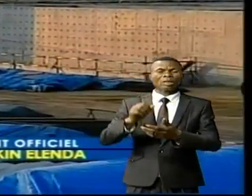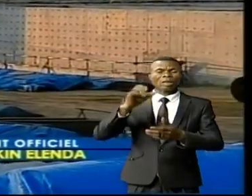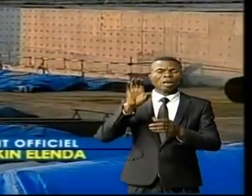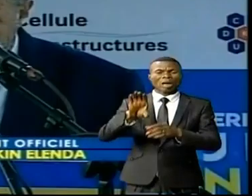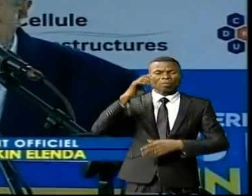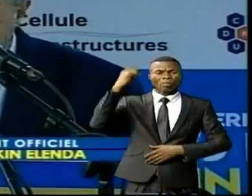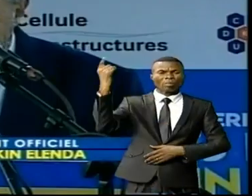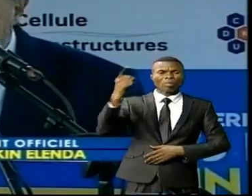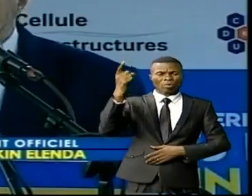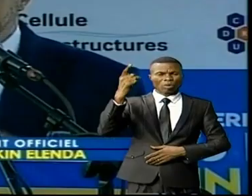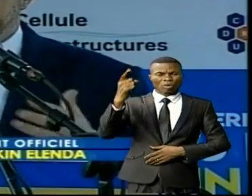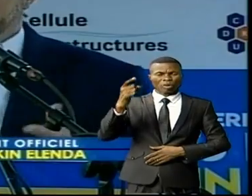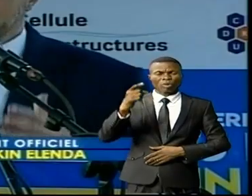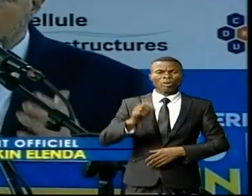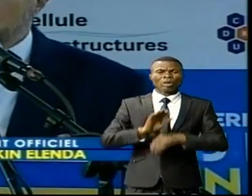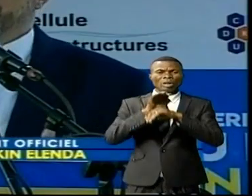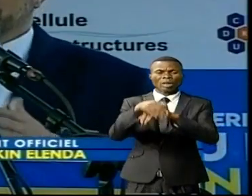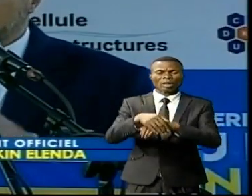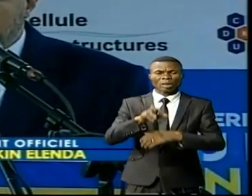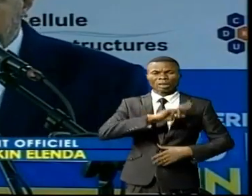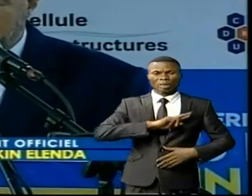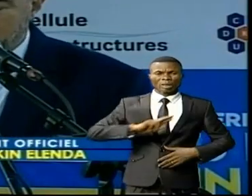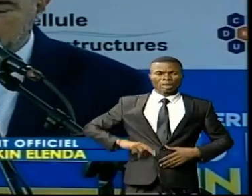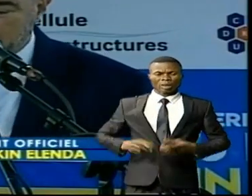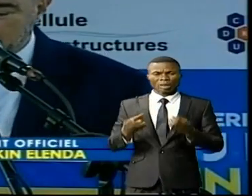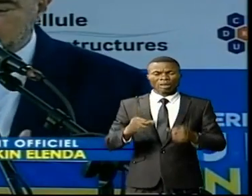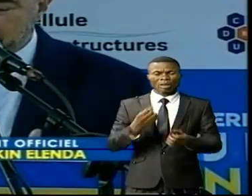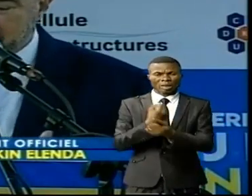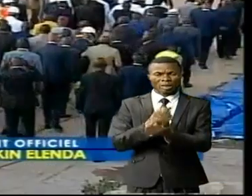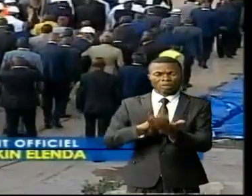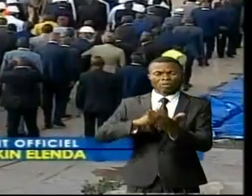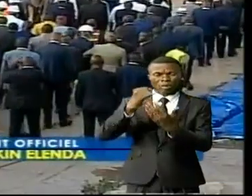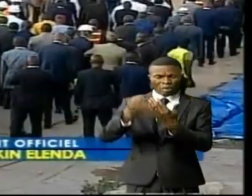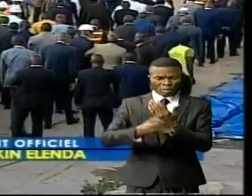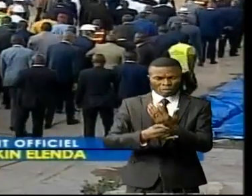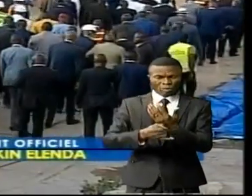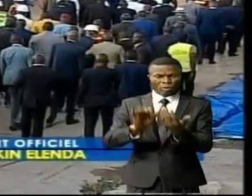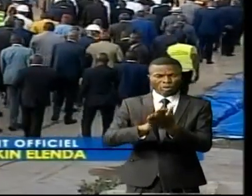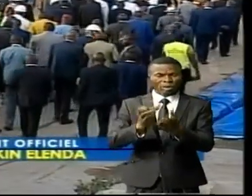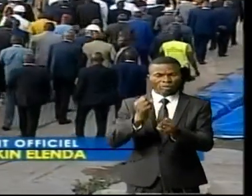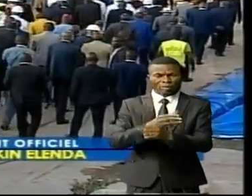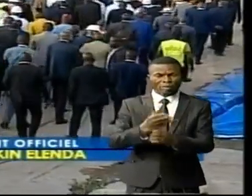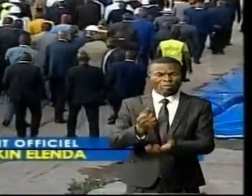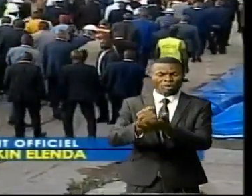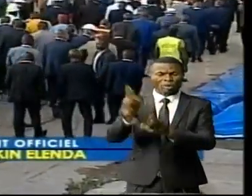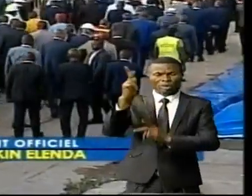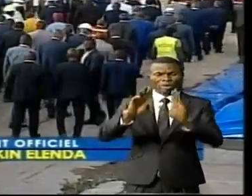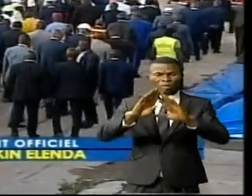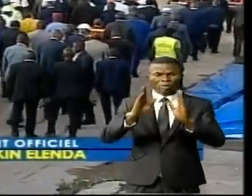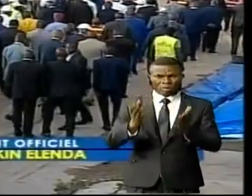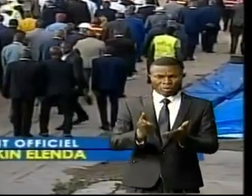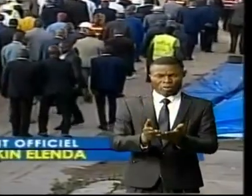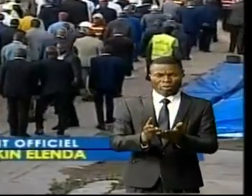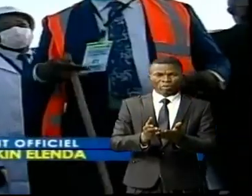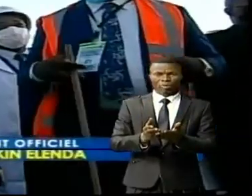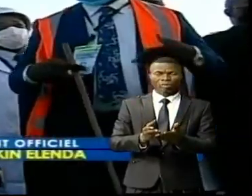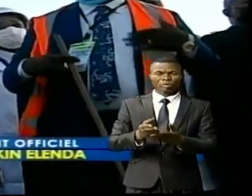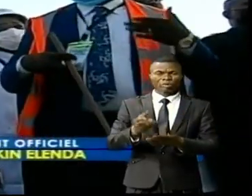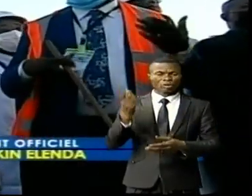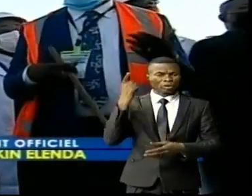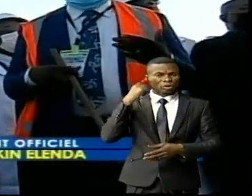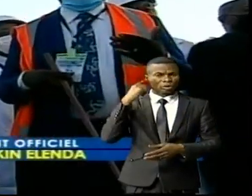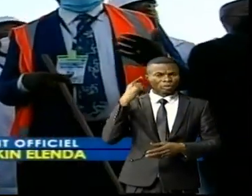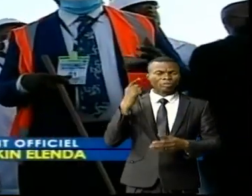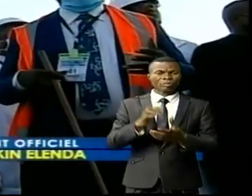'engagement de la République démocratique du Congo à respecter les accords de financement. Discours terminé, place à la visite des travaux de l'usine de